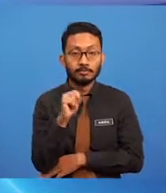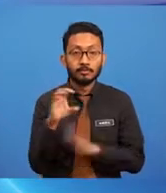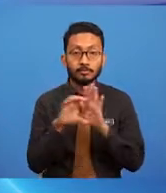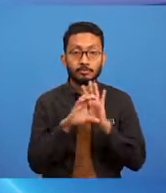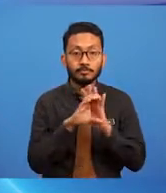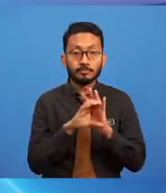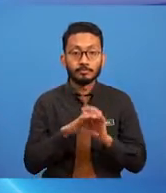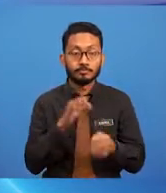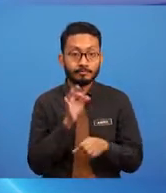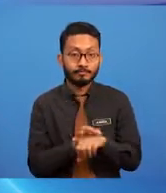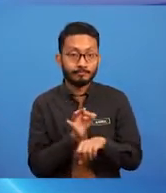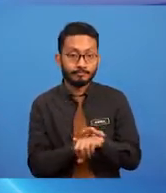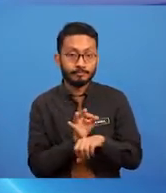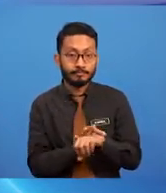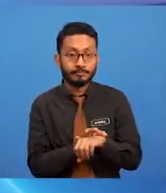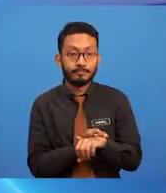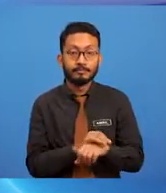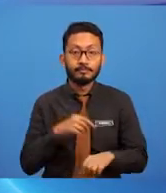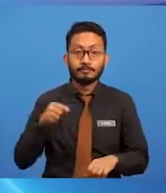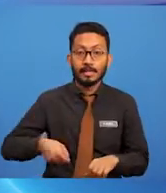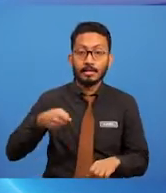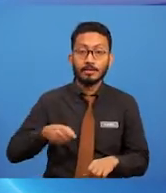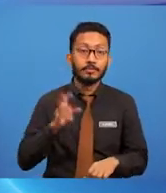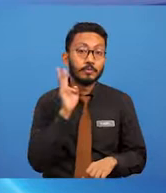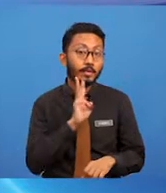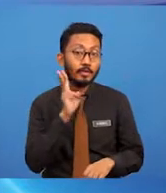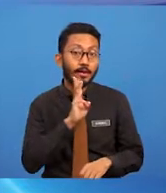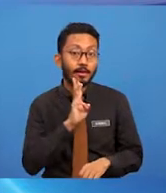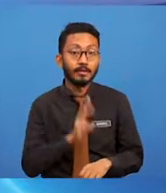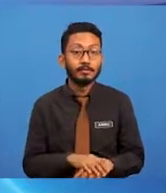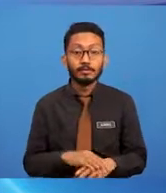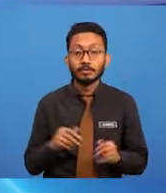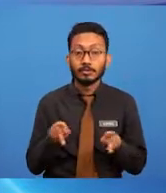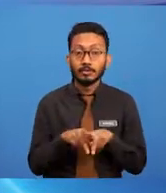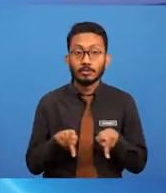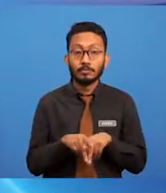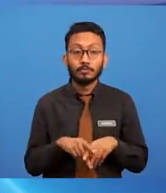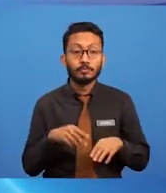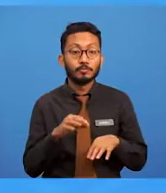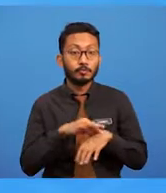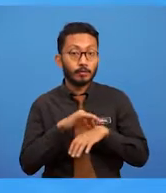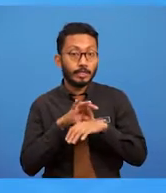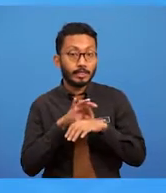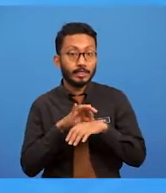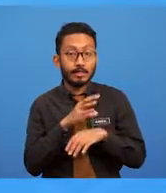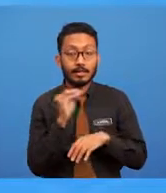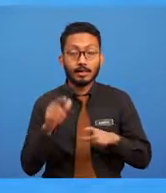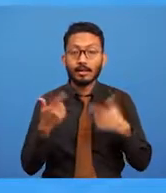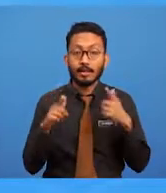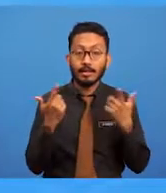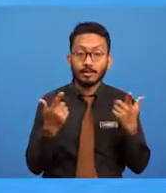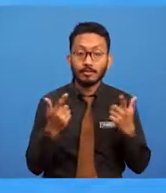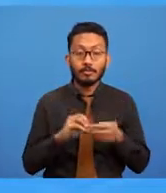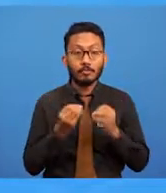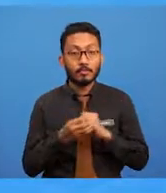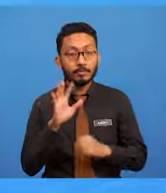tangan, beg wanita, kasut kulit dan sebagainya. Konsep warna yang kelima